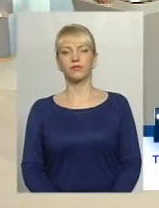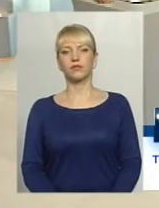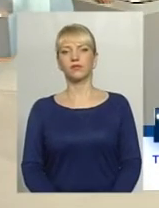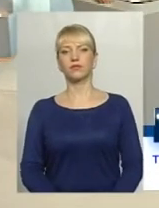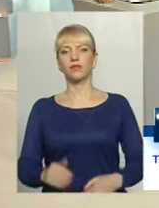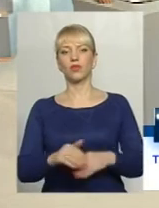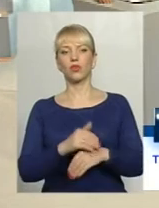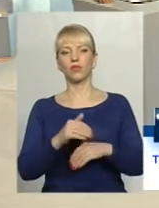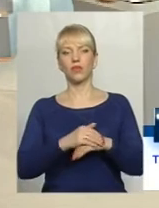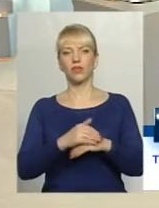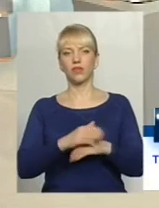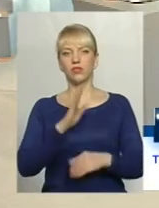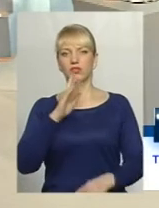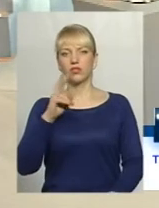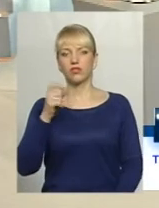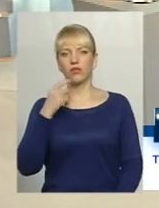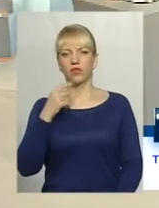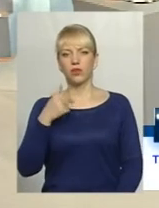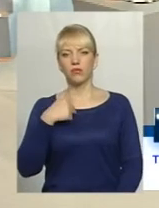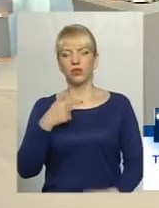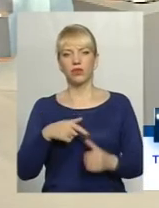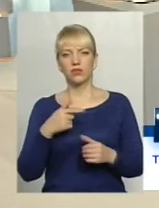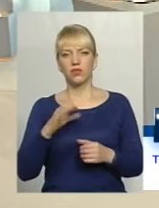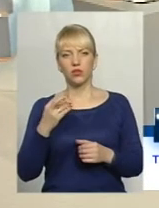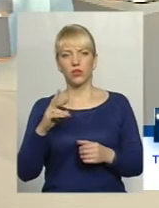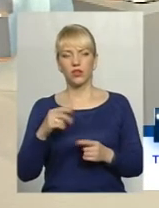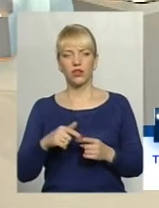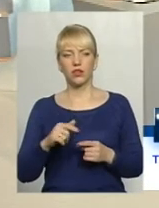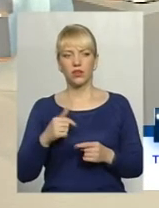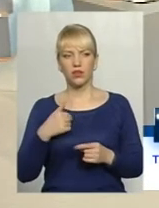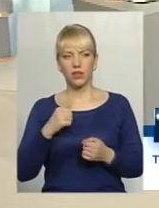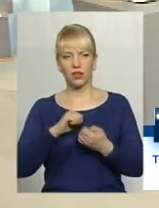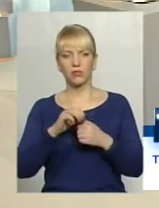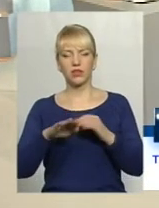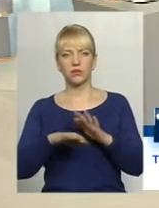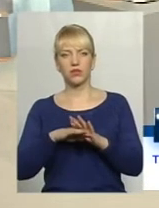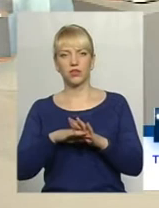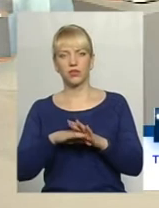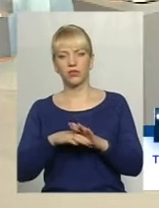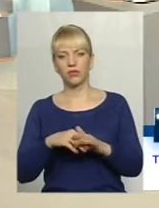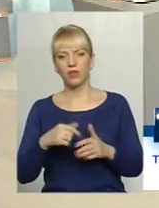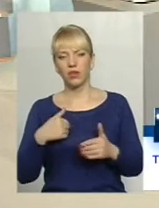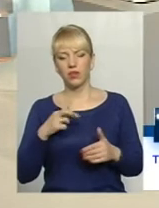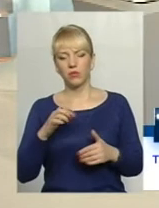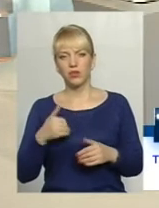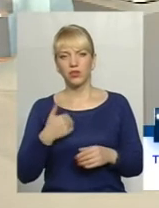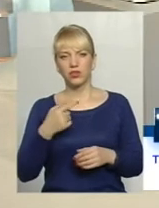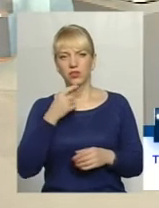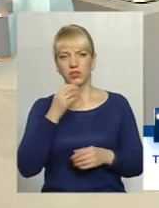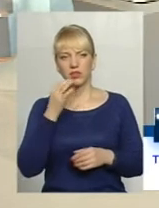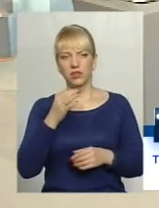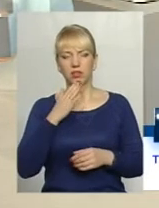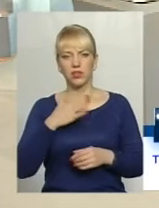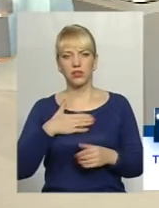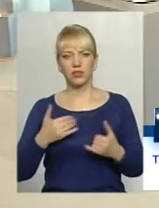Доброго вечора. Доброго вечора. Мене звати Сурин, я живу в цікавецько-дітському. Я би хотіла задати нашу,